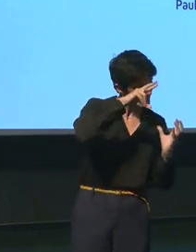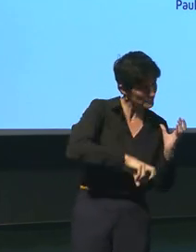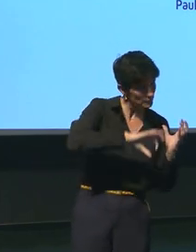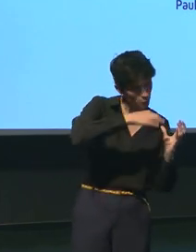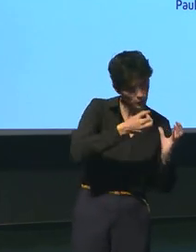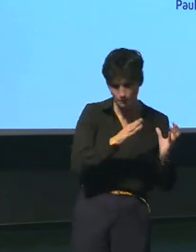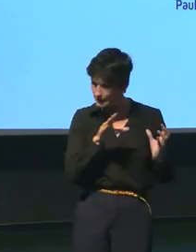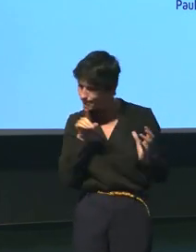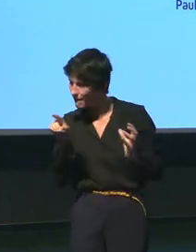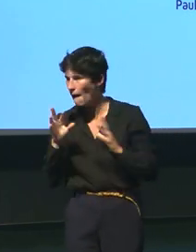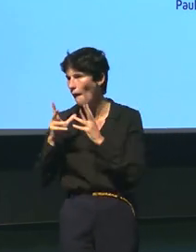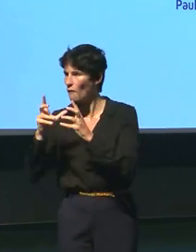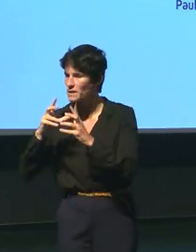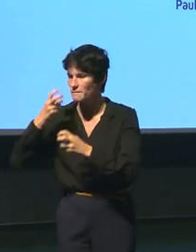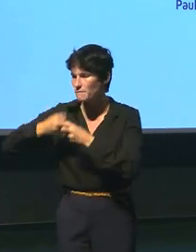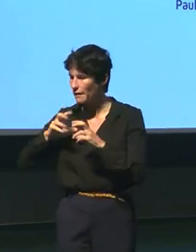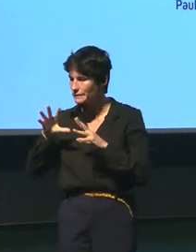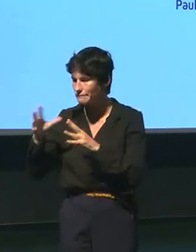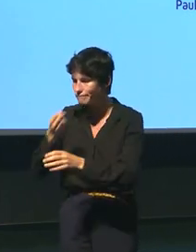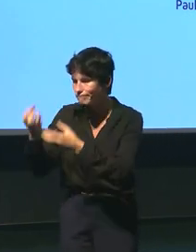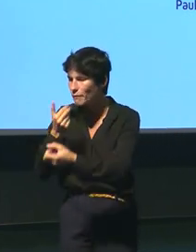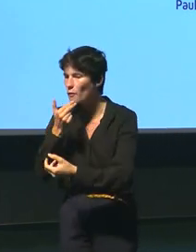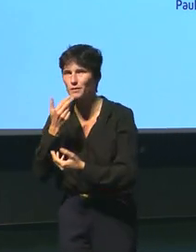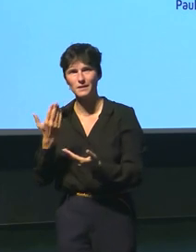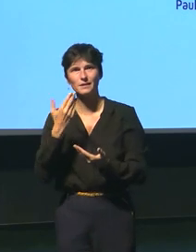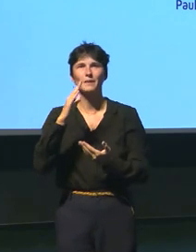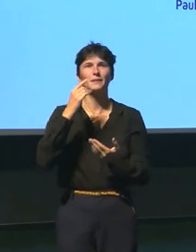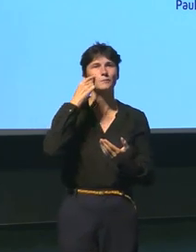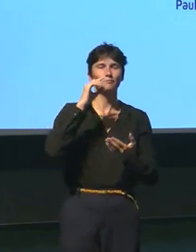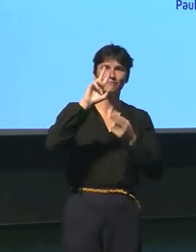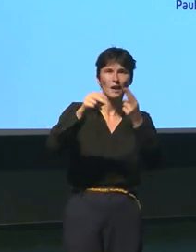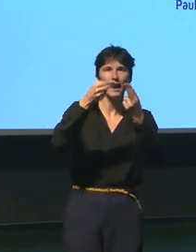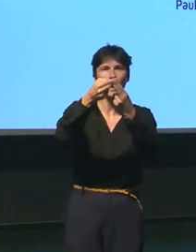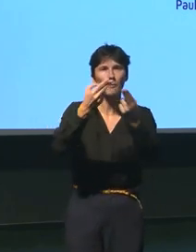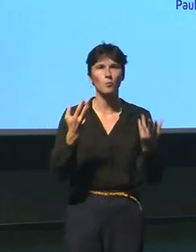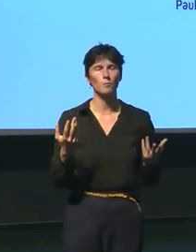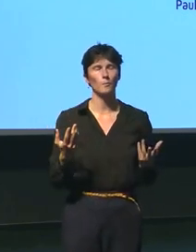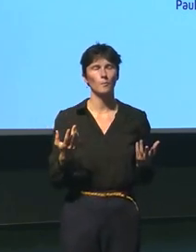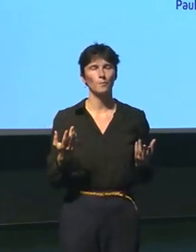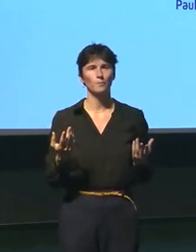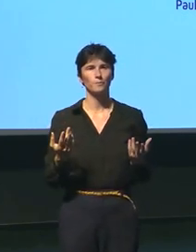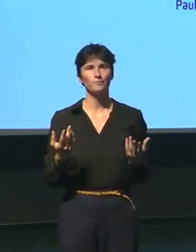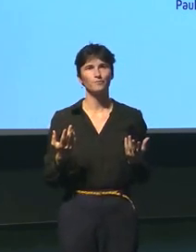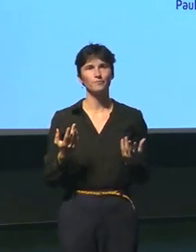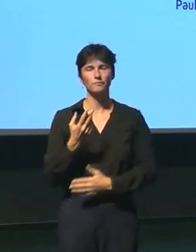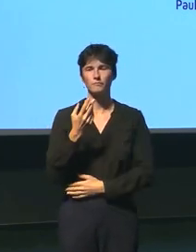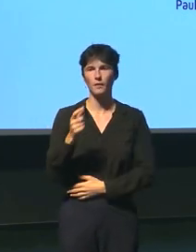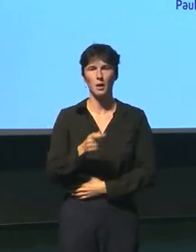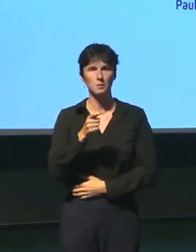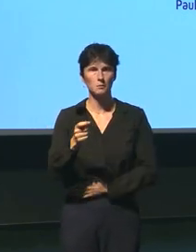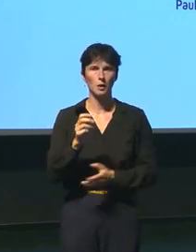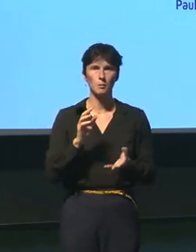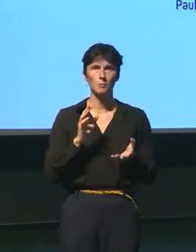mais je pense qu'en fait pour répondre à cette partie de la question sans doute qu'on n